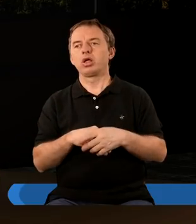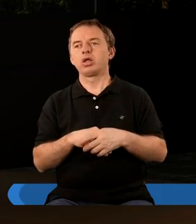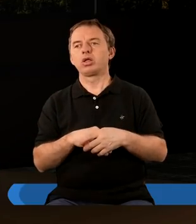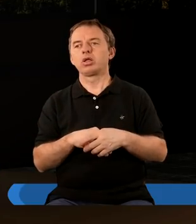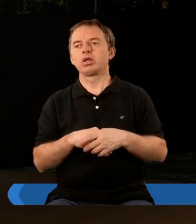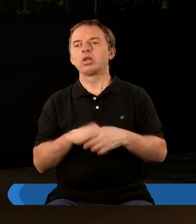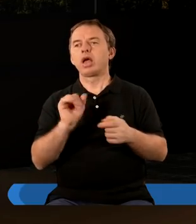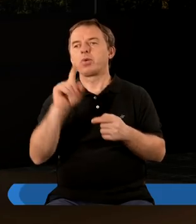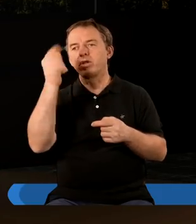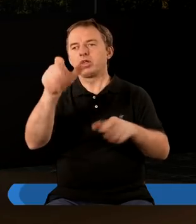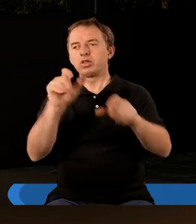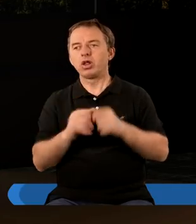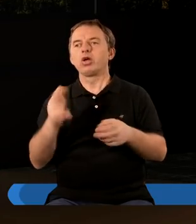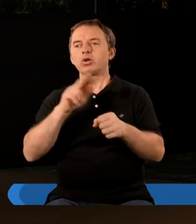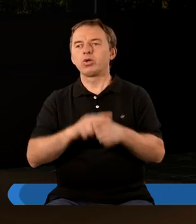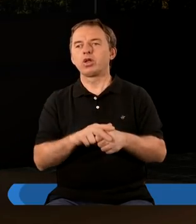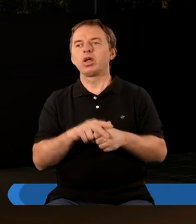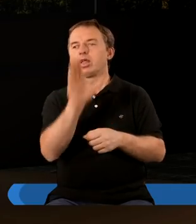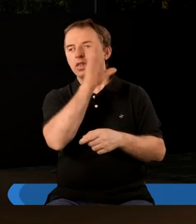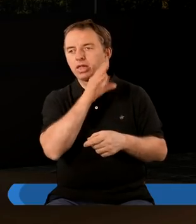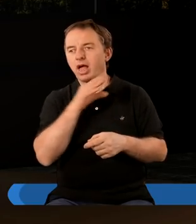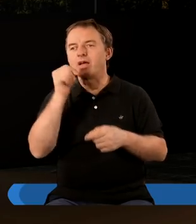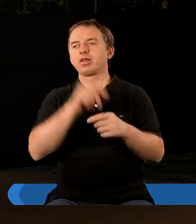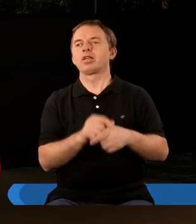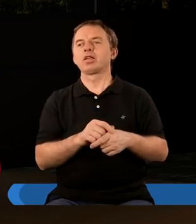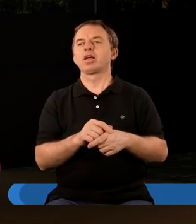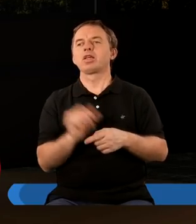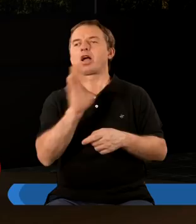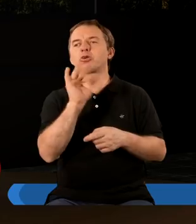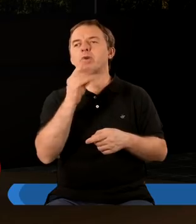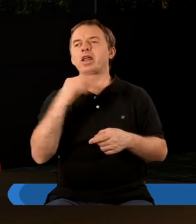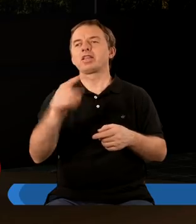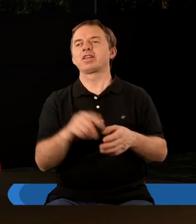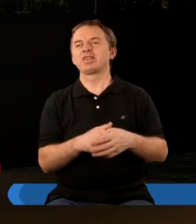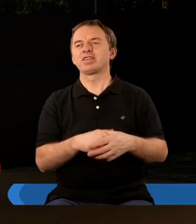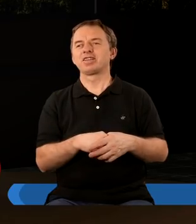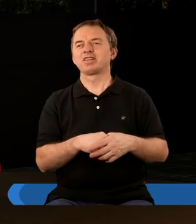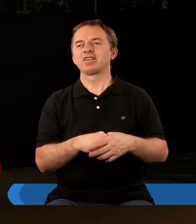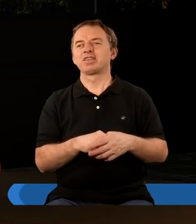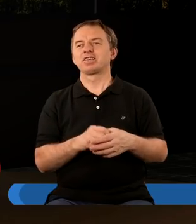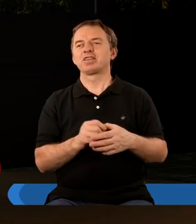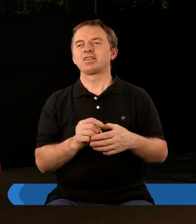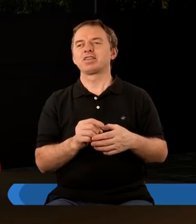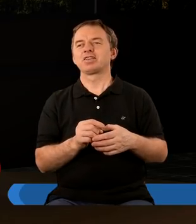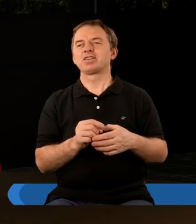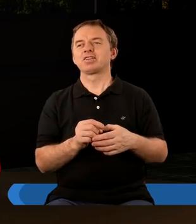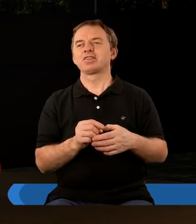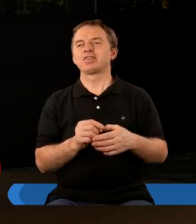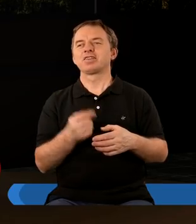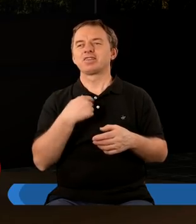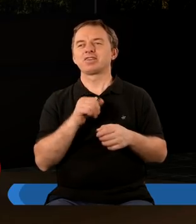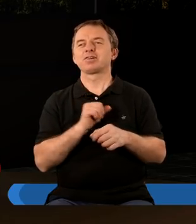Jak możesz sobie wyobrazić tron, wokół którego jest tęcza, która jest jak szmaragd? No ja jestem